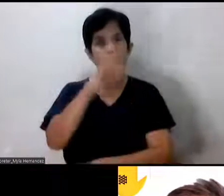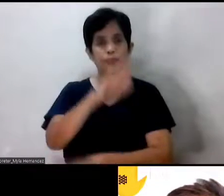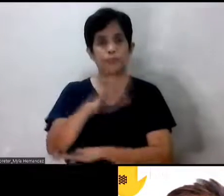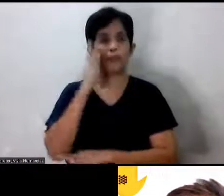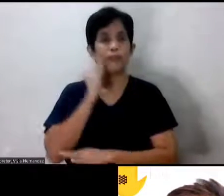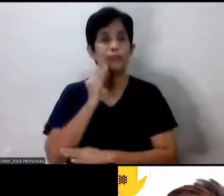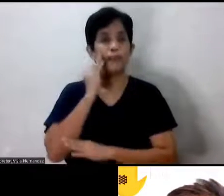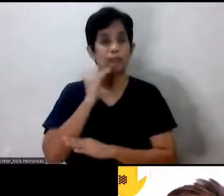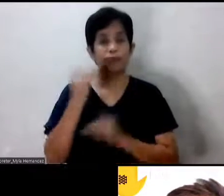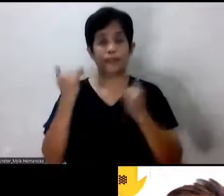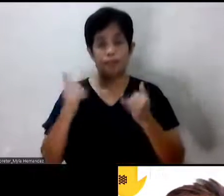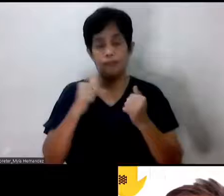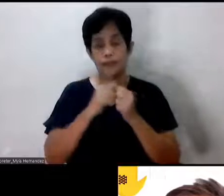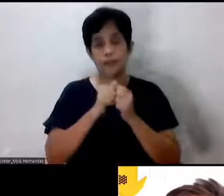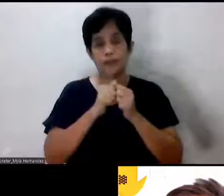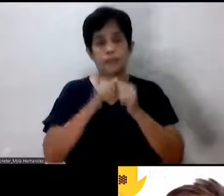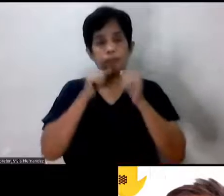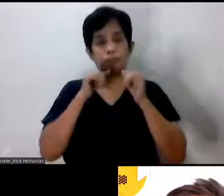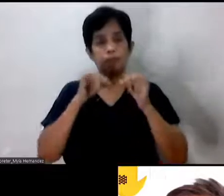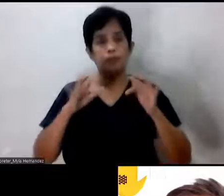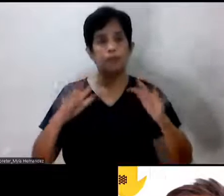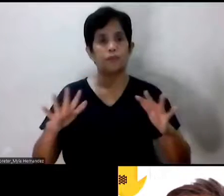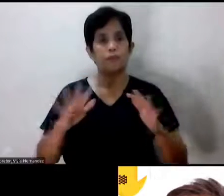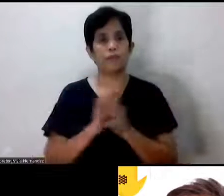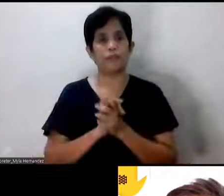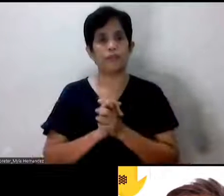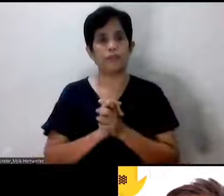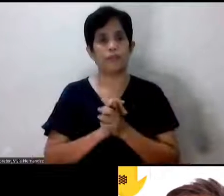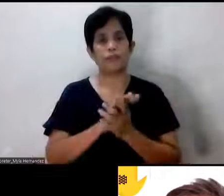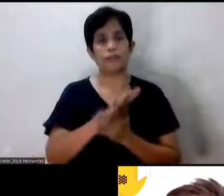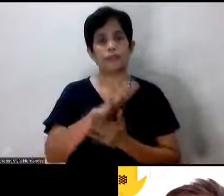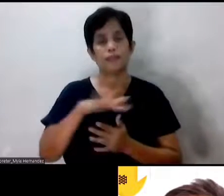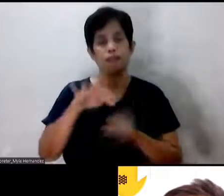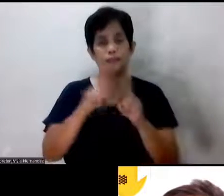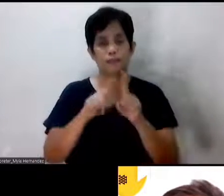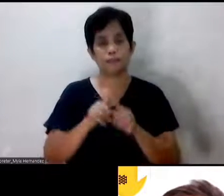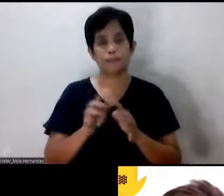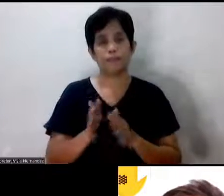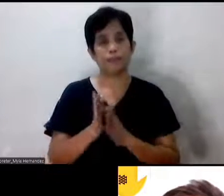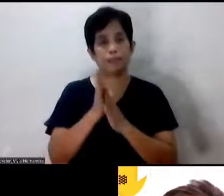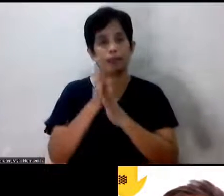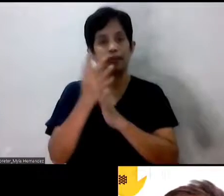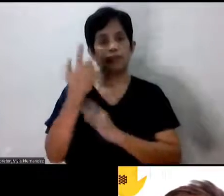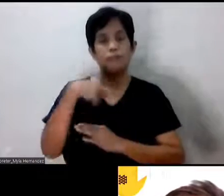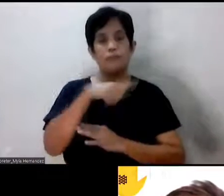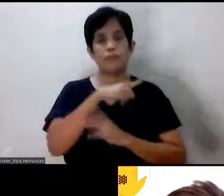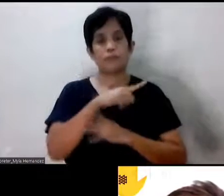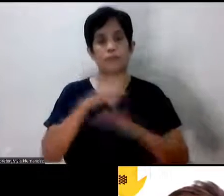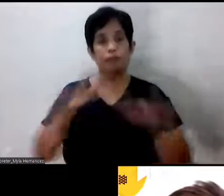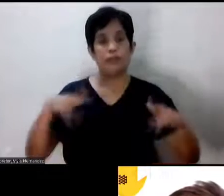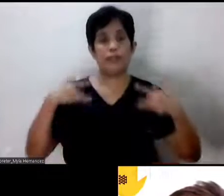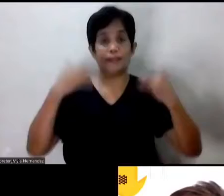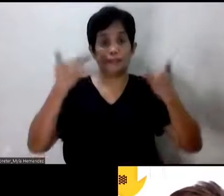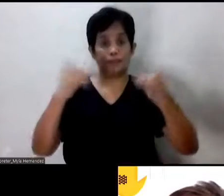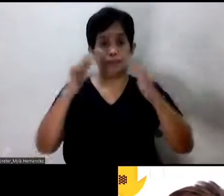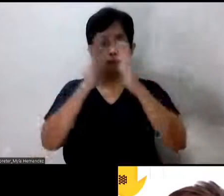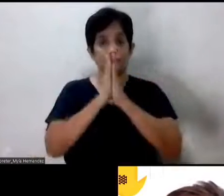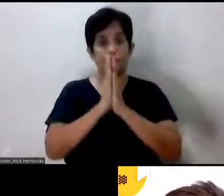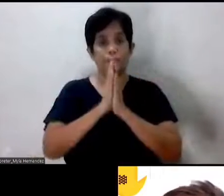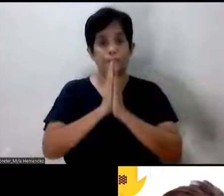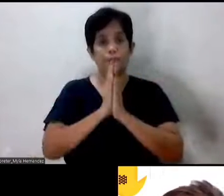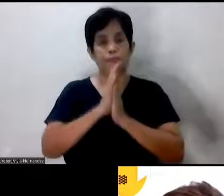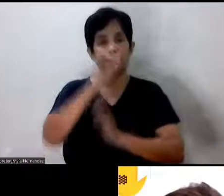po natin ng pag-dali ng kanya mga biyaya at ng kanyang mga pagpapala sa ating buhay. Yan pong aming panalamin at ang ating